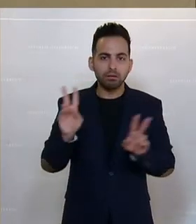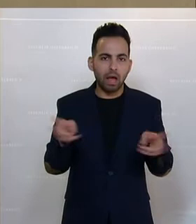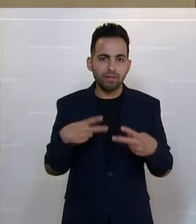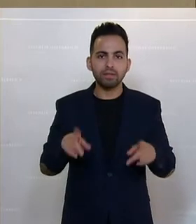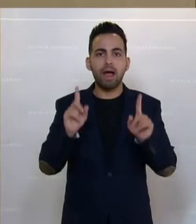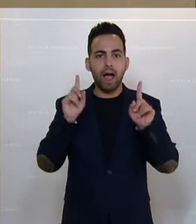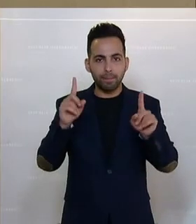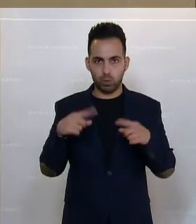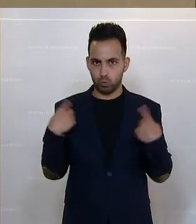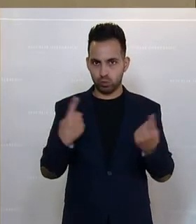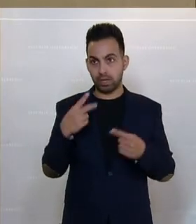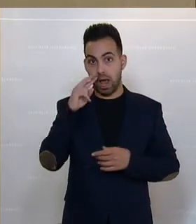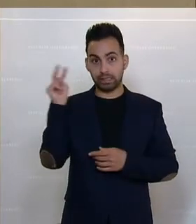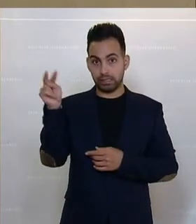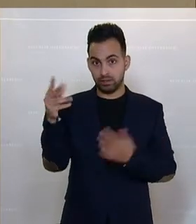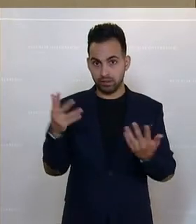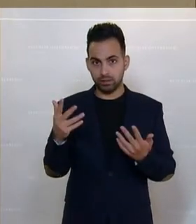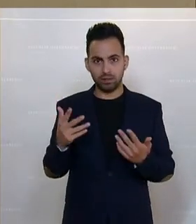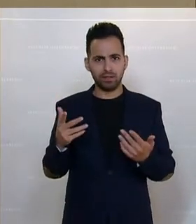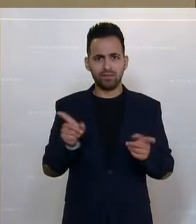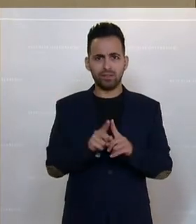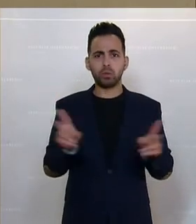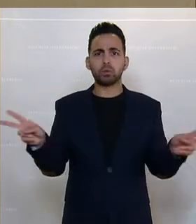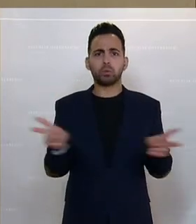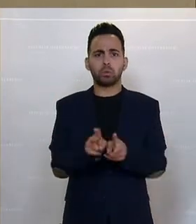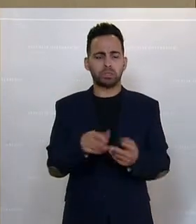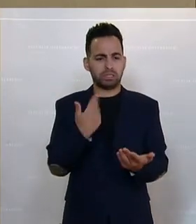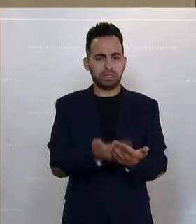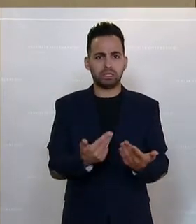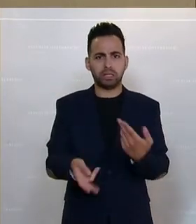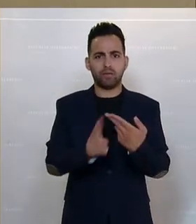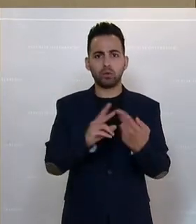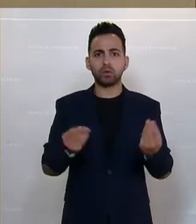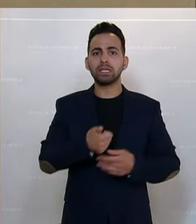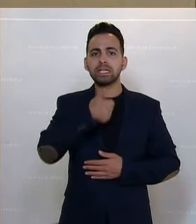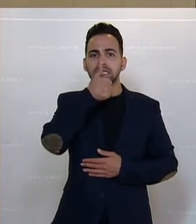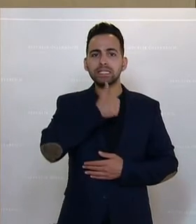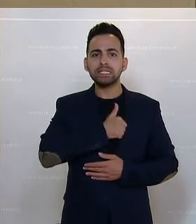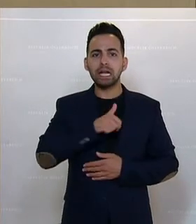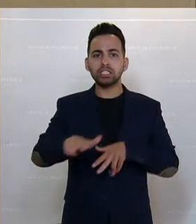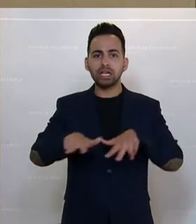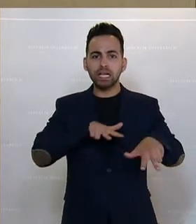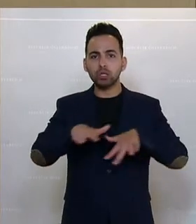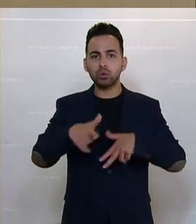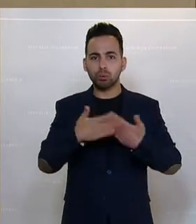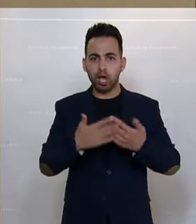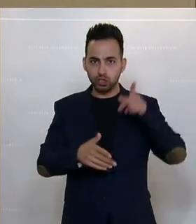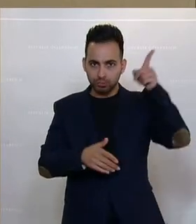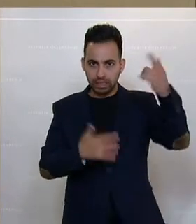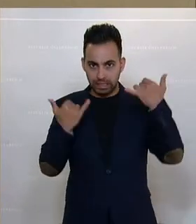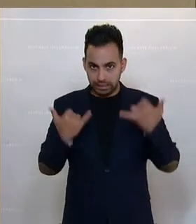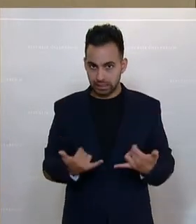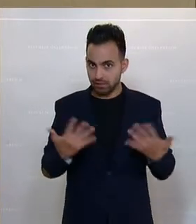unserer Ansicht nach unglaublich kurz greift. Denn die isländische Regierung zum Beispiel hat